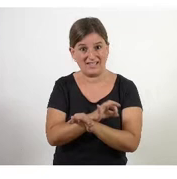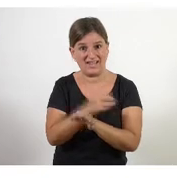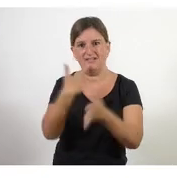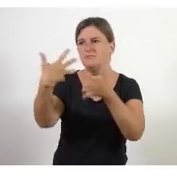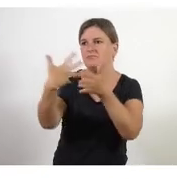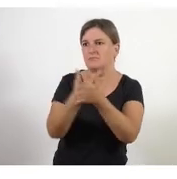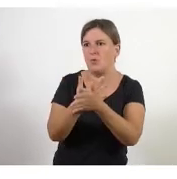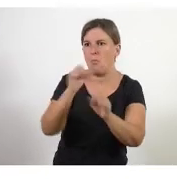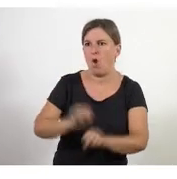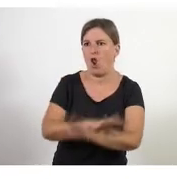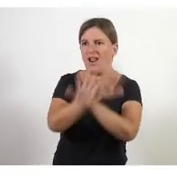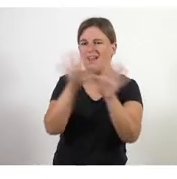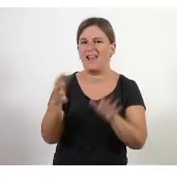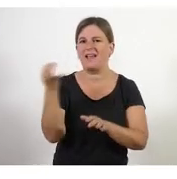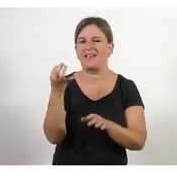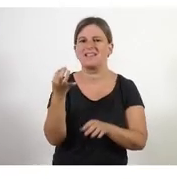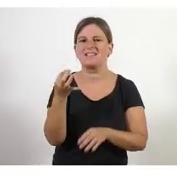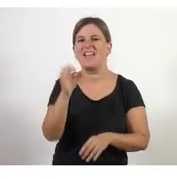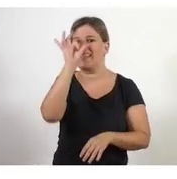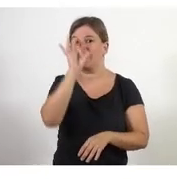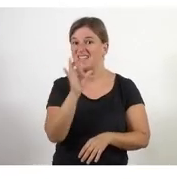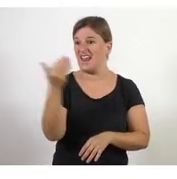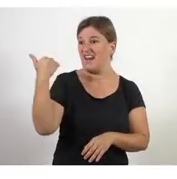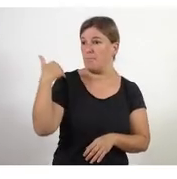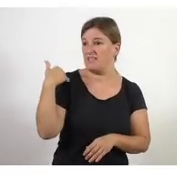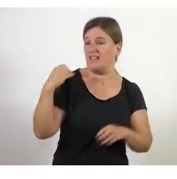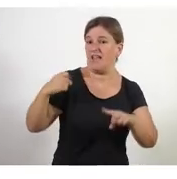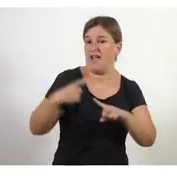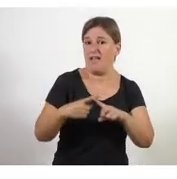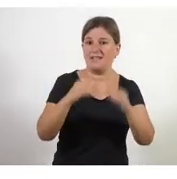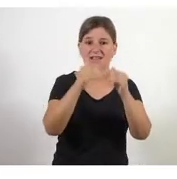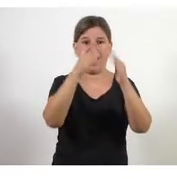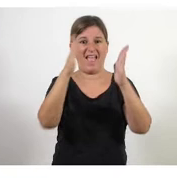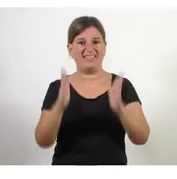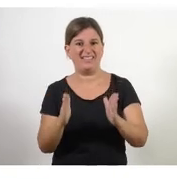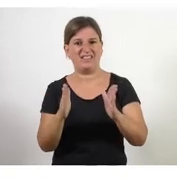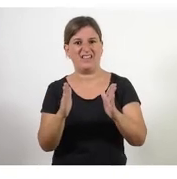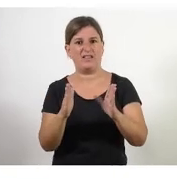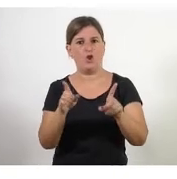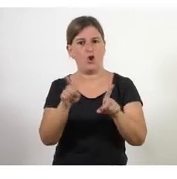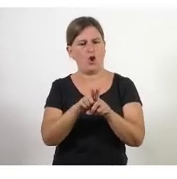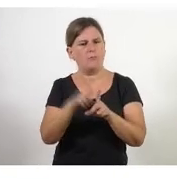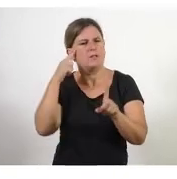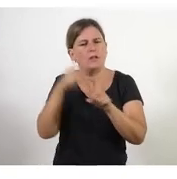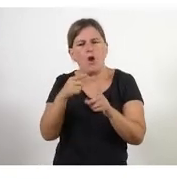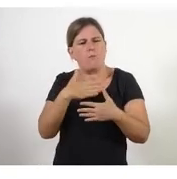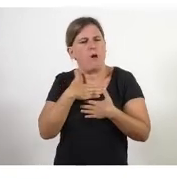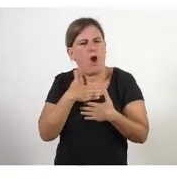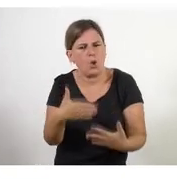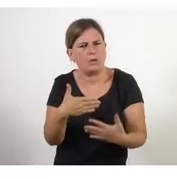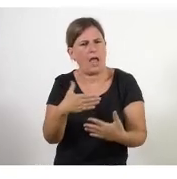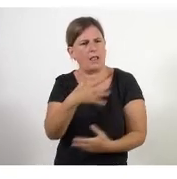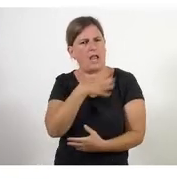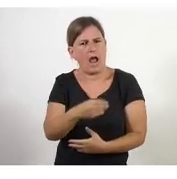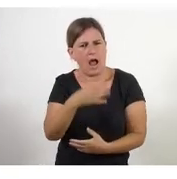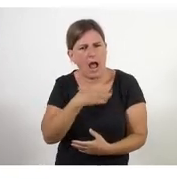on el segle passat havíem estat entitats amb moltíssima bona voluntat, amb moltes